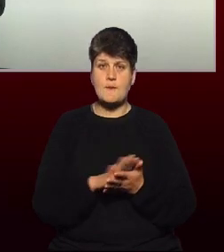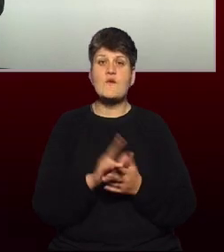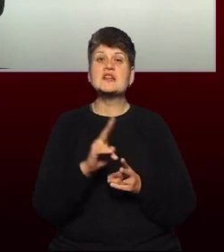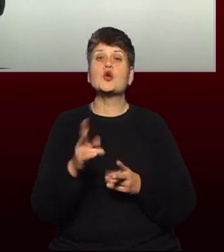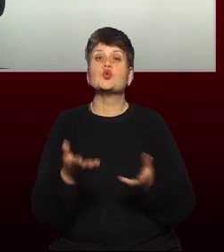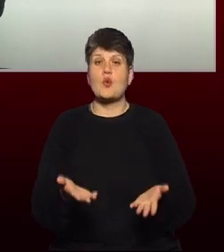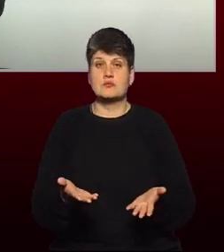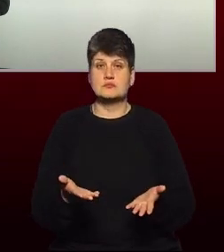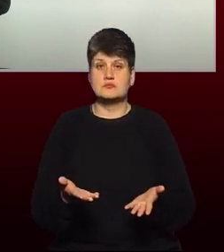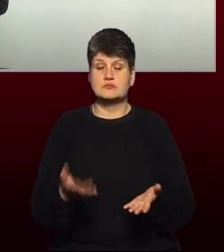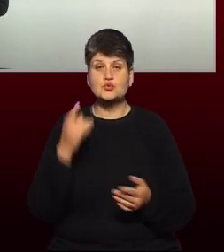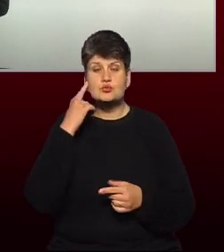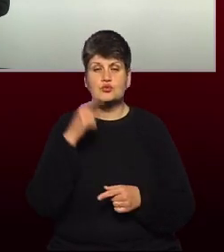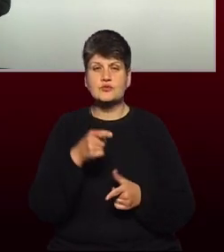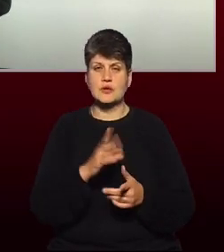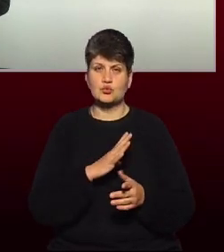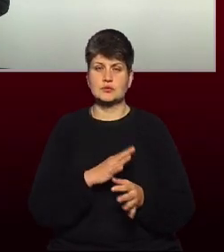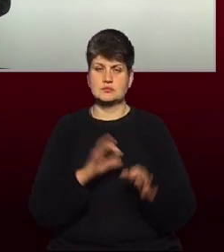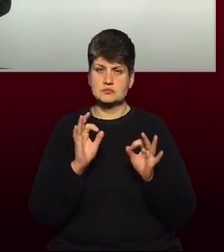Подбати про те, щоб вони були в найважному стані.